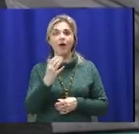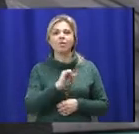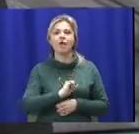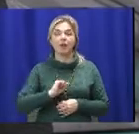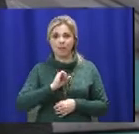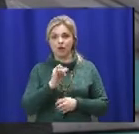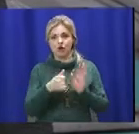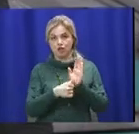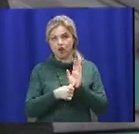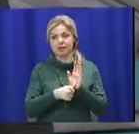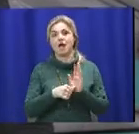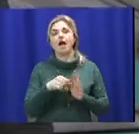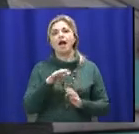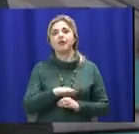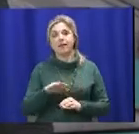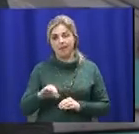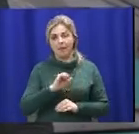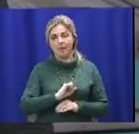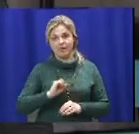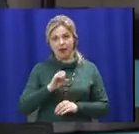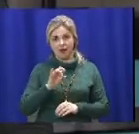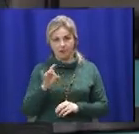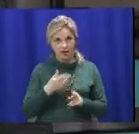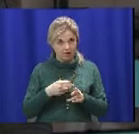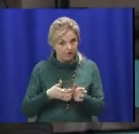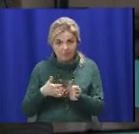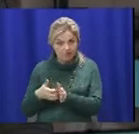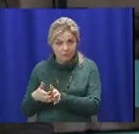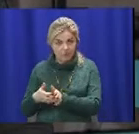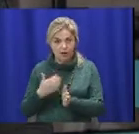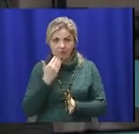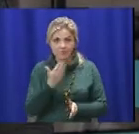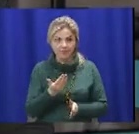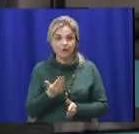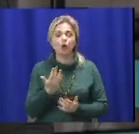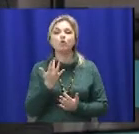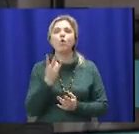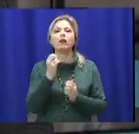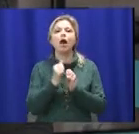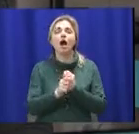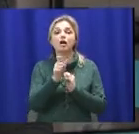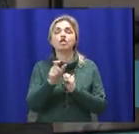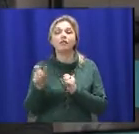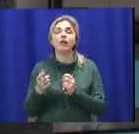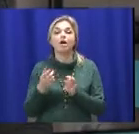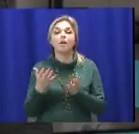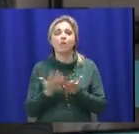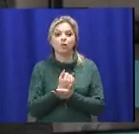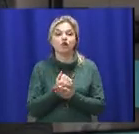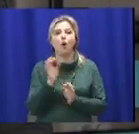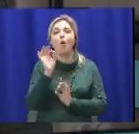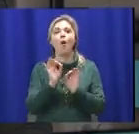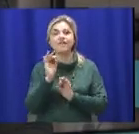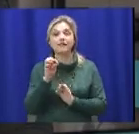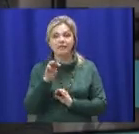педиатров. Чого вискачає? Скільки на кожного виходить? У нас коэффициент совместительства, то есть